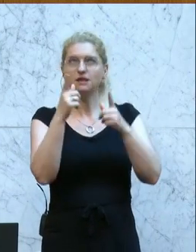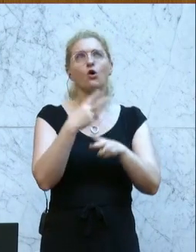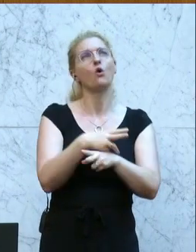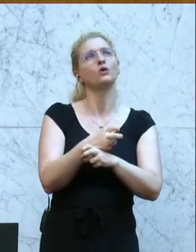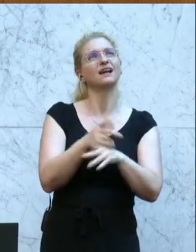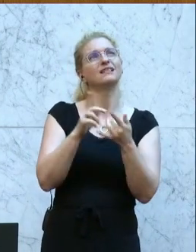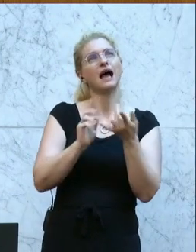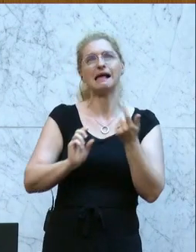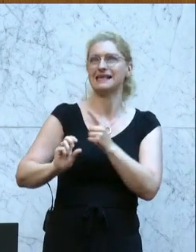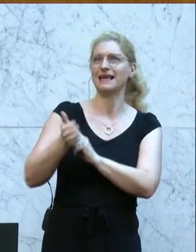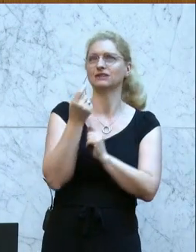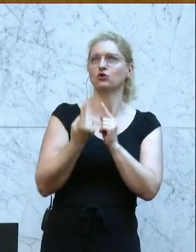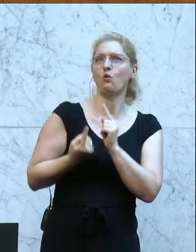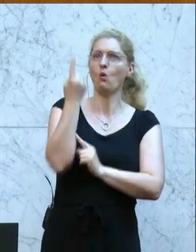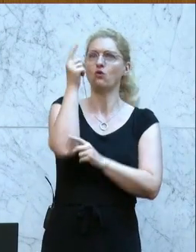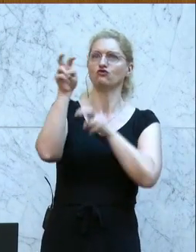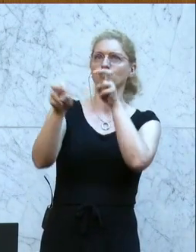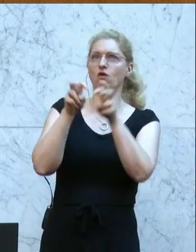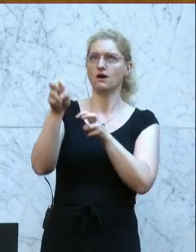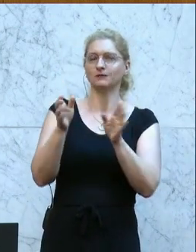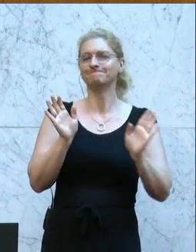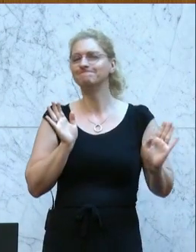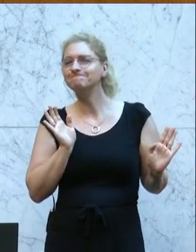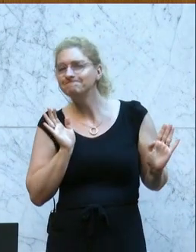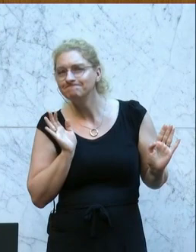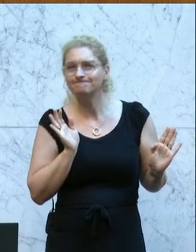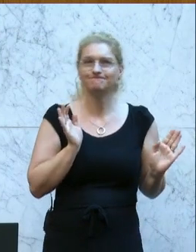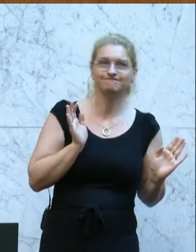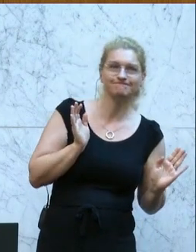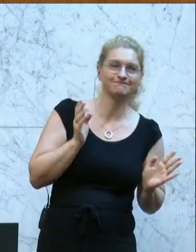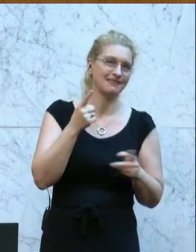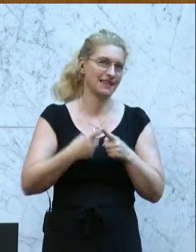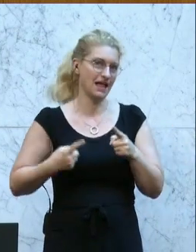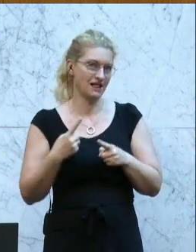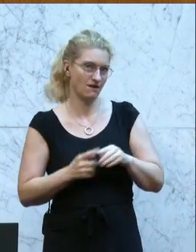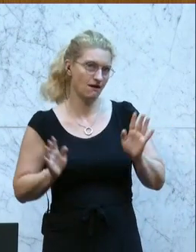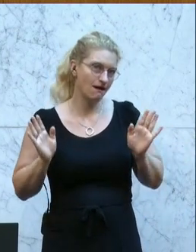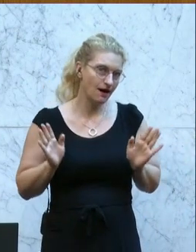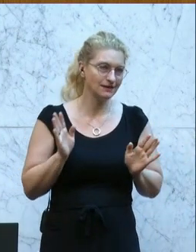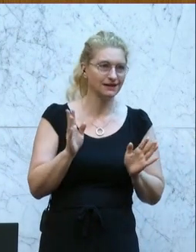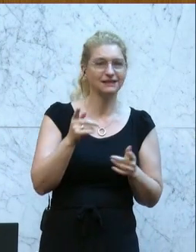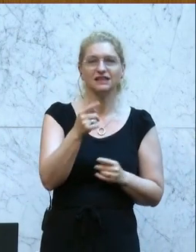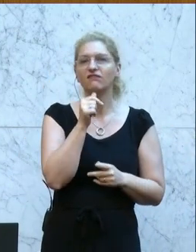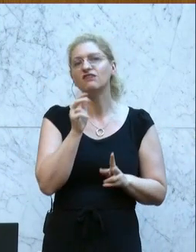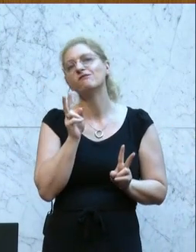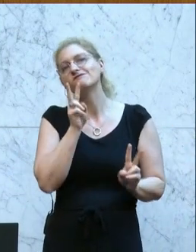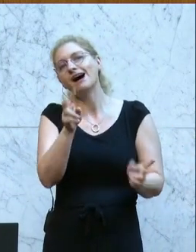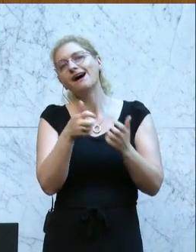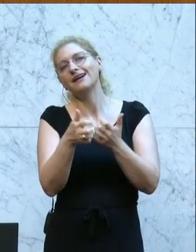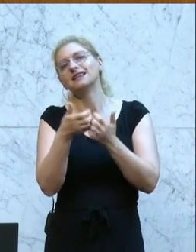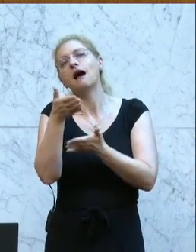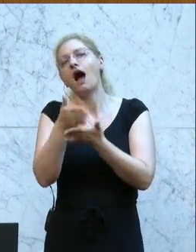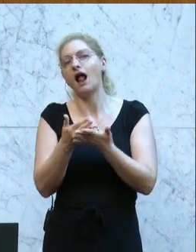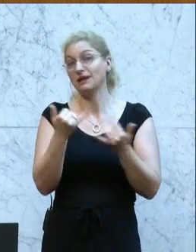Österreich? Naja, nur zum Teil. Sie können nicht immer nur die halbe Wahrheit erzählen. Hier werden die ganze Zeit die OECD-Zahlen